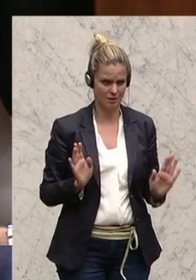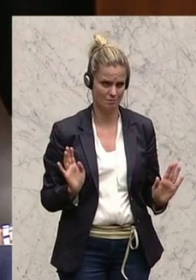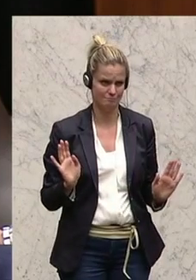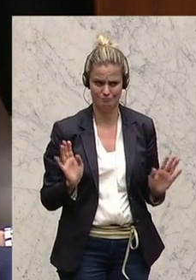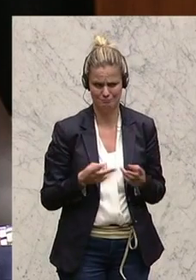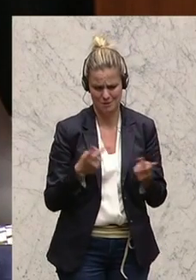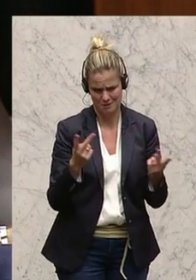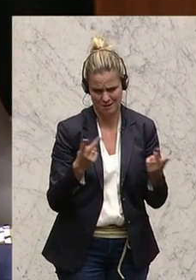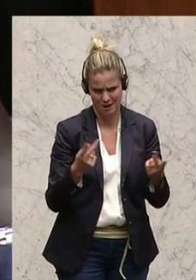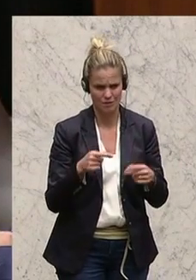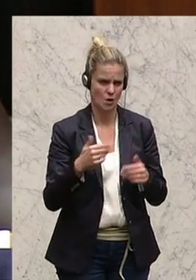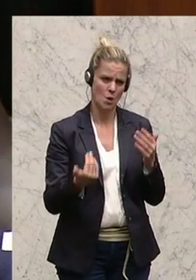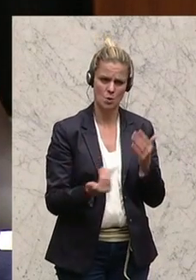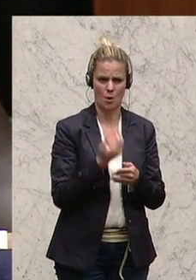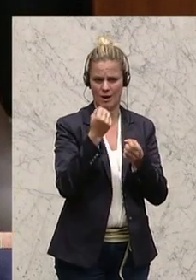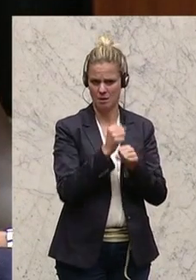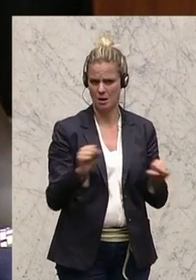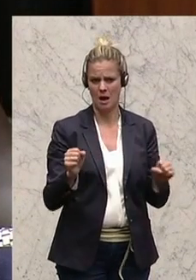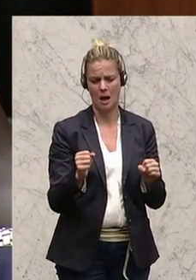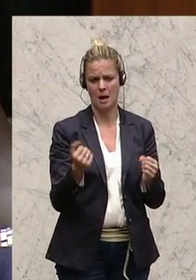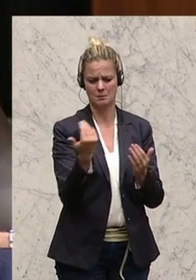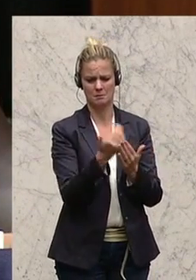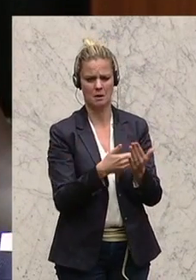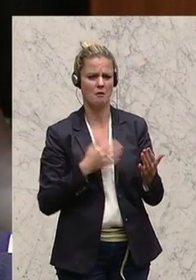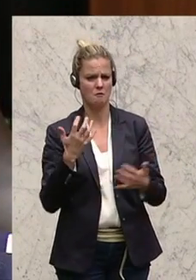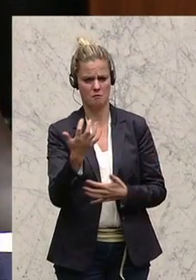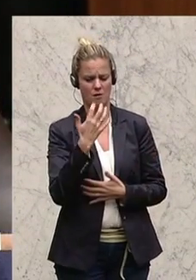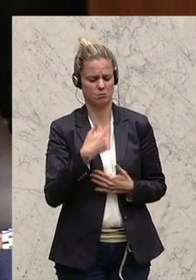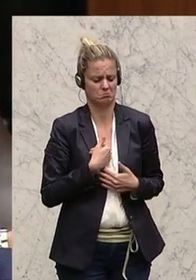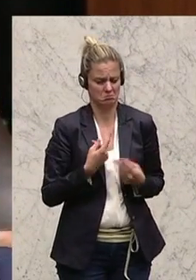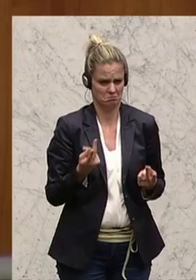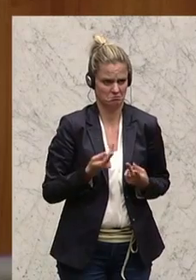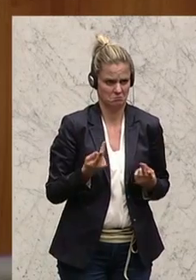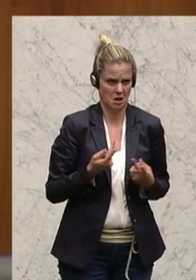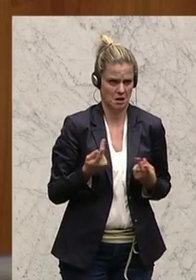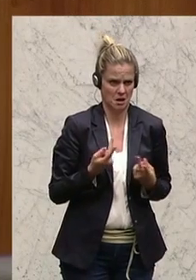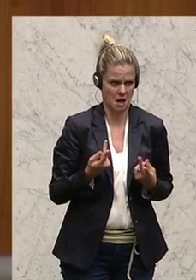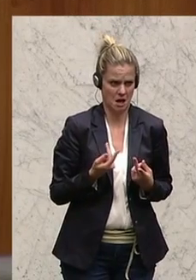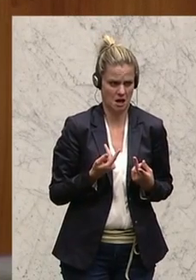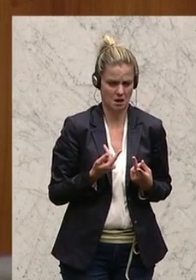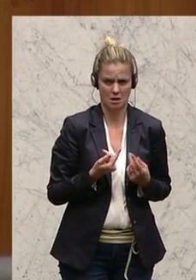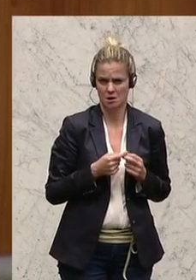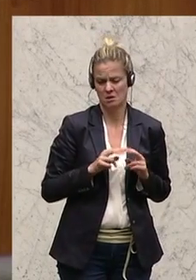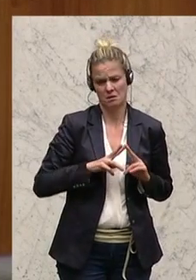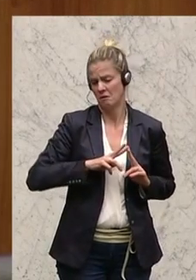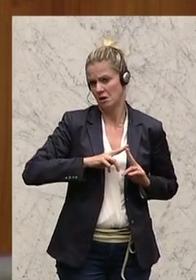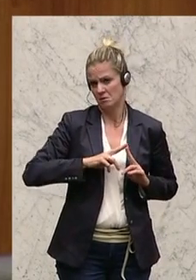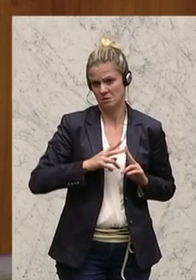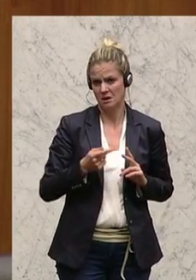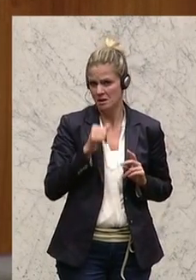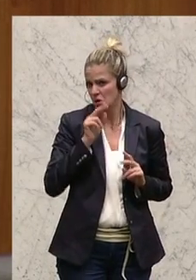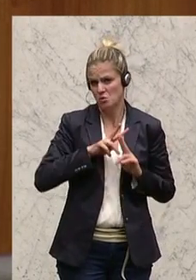neoliberale Agenda vorwerfen, halte ich das aus. Aber wahrscheinlich bin ich vom Neoliberalismus weniger entfernt wie Sie von der ganz linken Struktur.